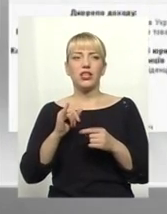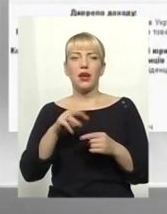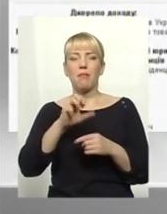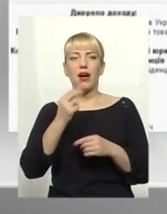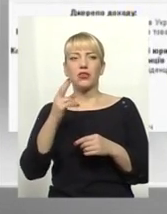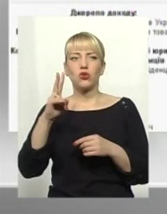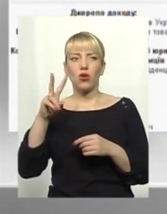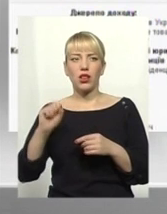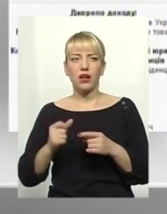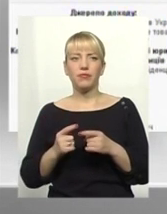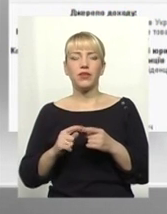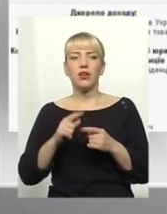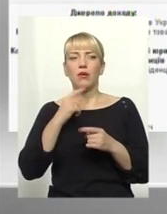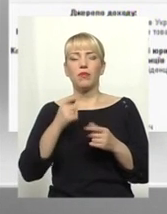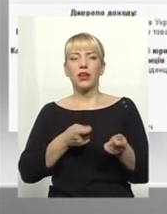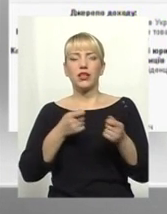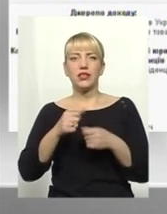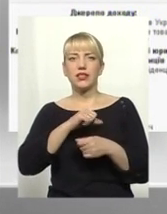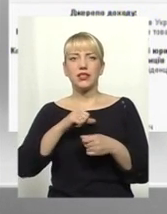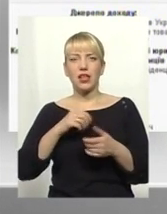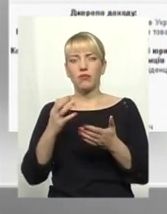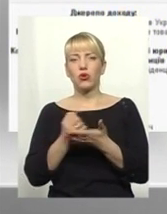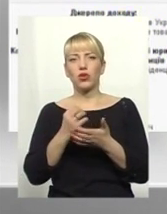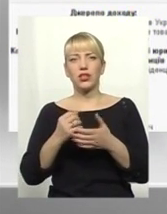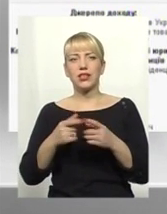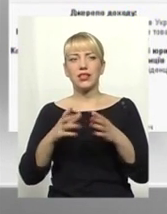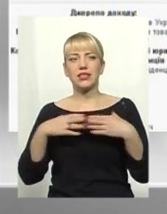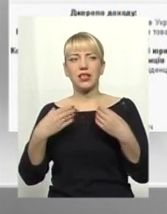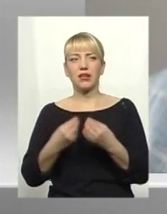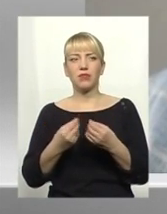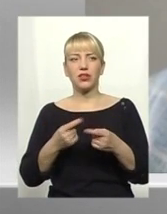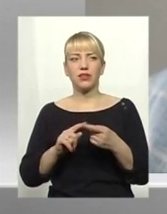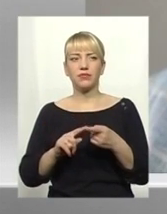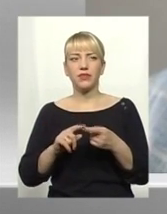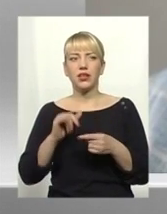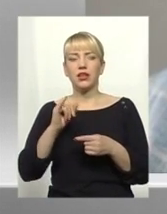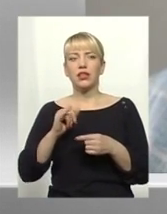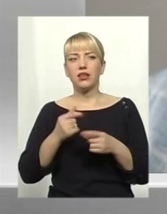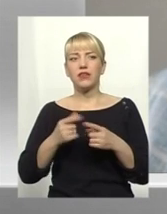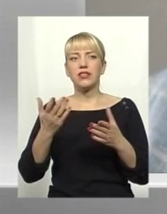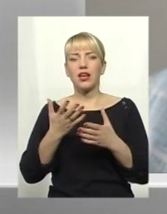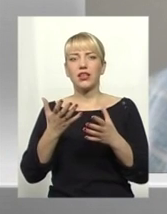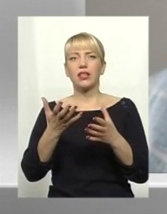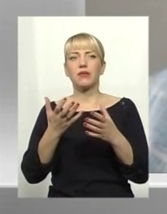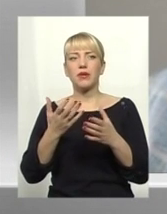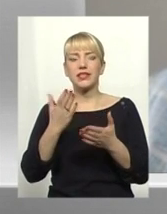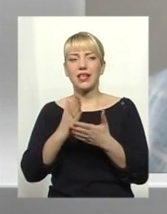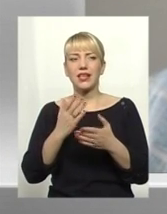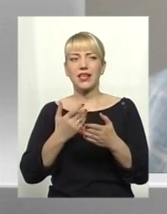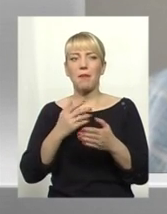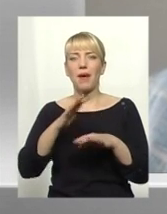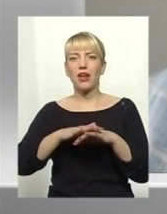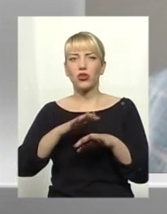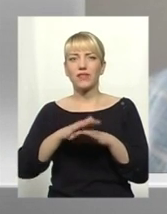найбільший минулорічний дохід приніс сам голова сім'ї. Це більше півмільйона гривень. Переважна більшість з яких – це банківські дивіденти.